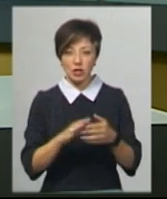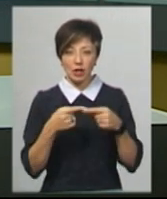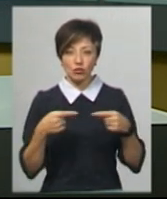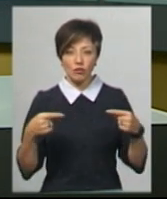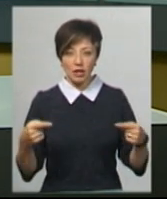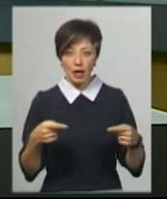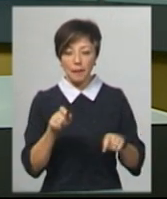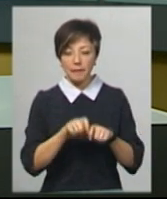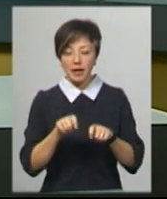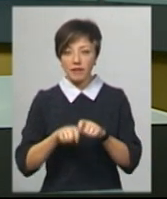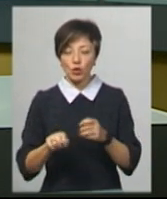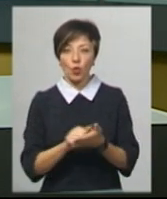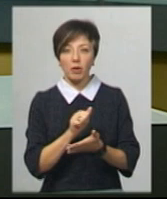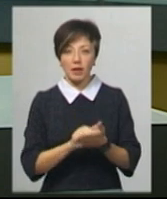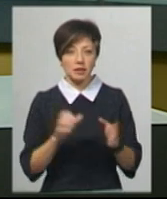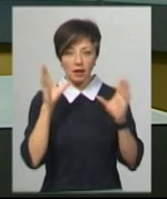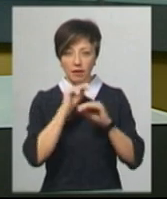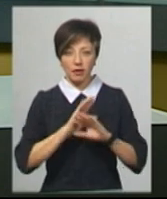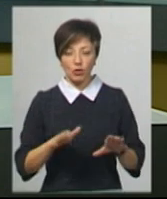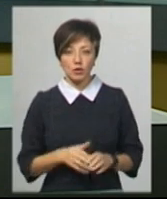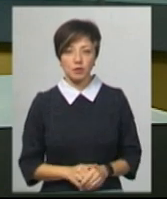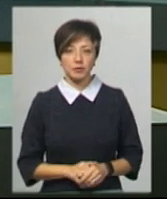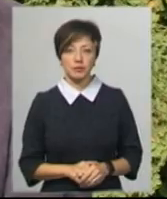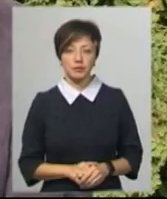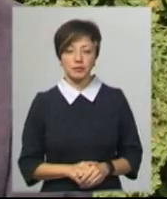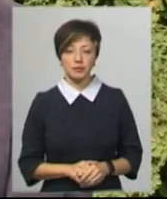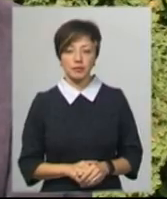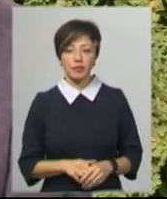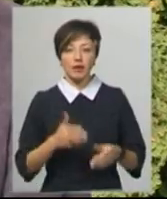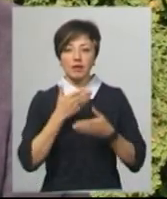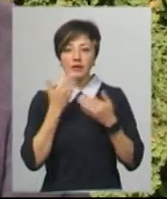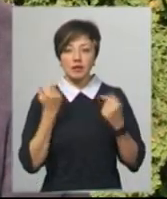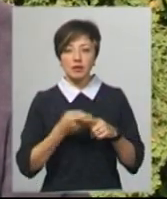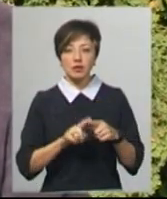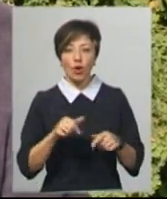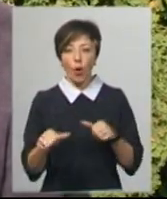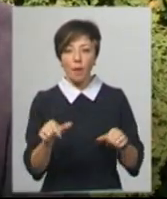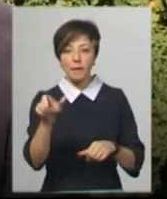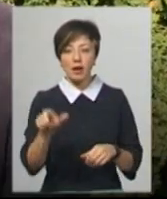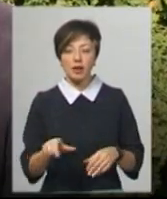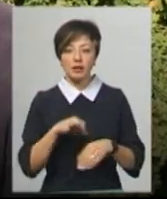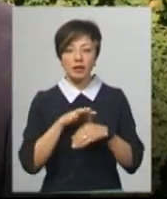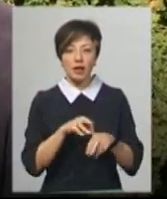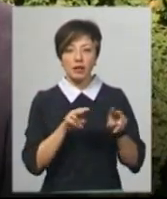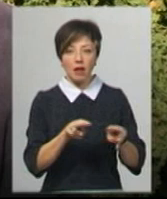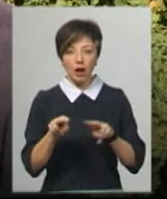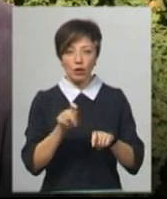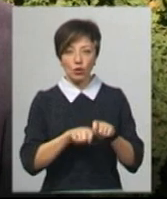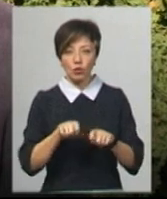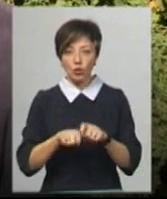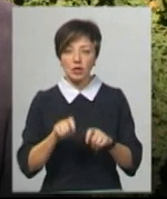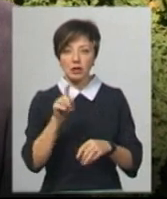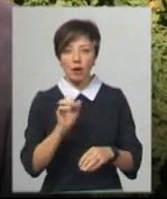та переглянути відповідну документацію, не вдалося. Відсутній цей оператор, який веде нагляди, контроль за